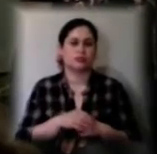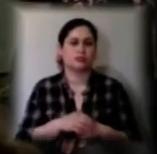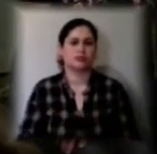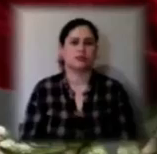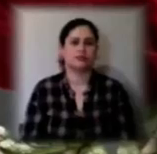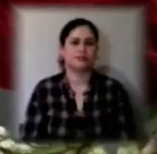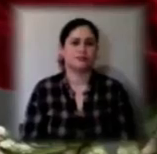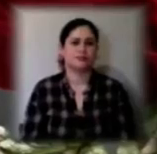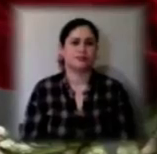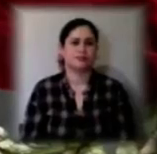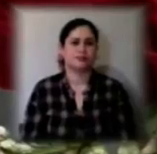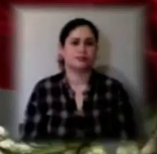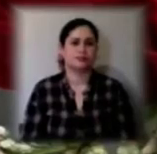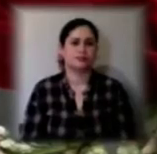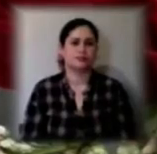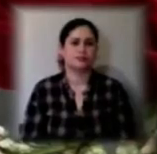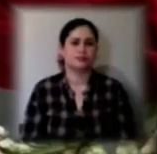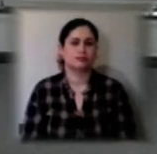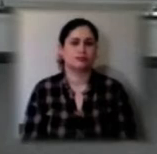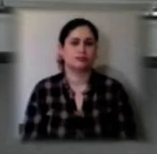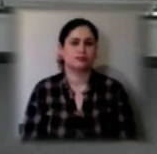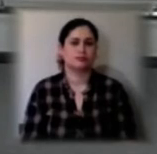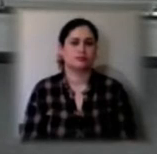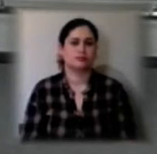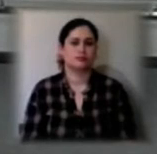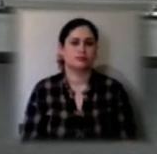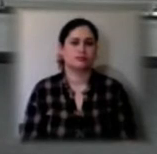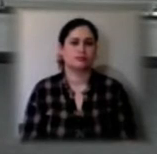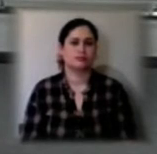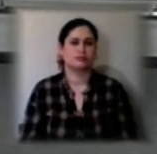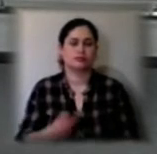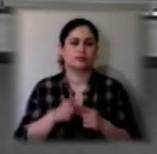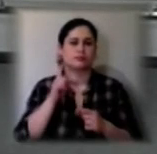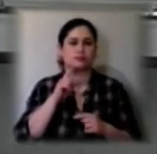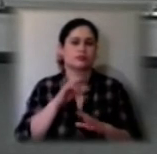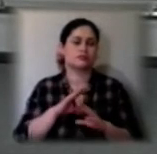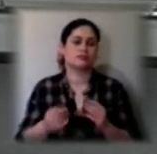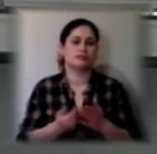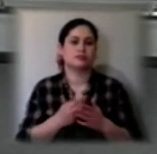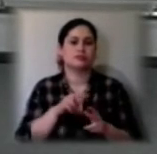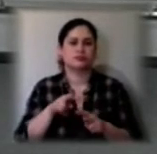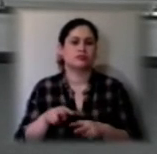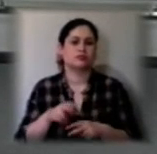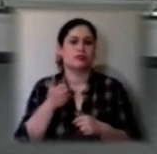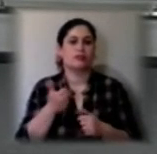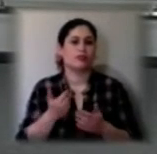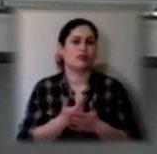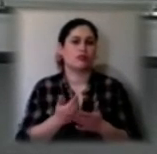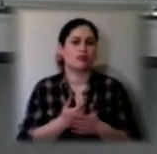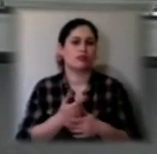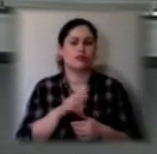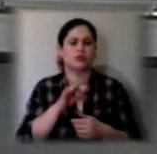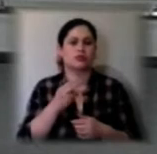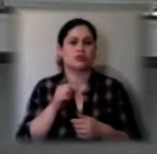Чепинога. Новини на Суспільному. Херсон. На цю годину у мене все. Стежте з оперативним онлайн-інформацією на нашому